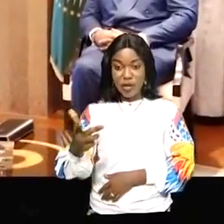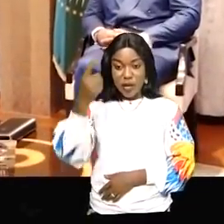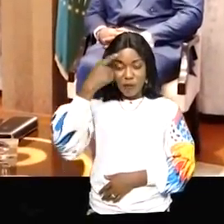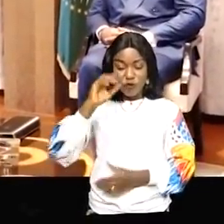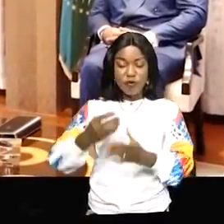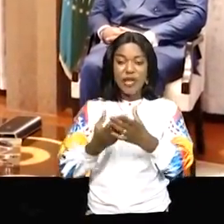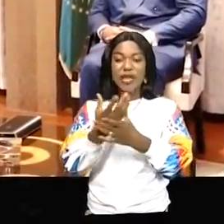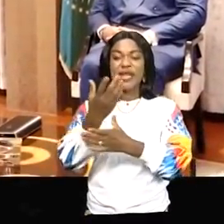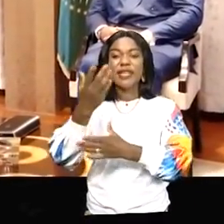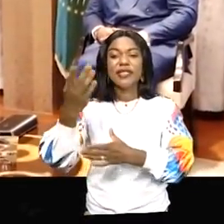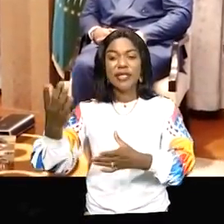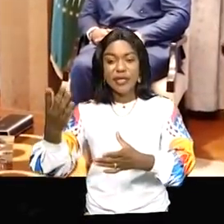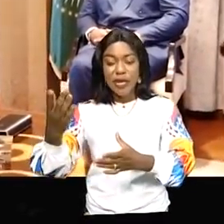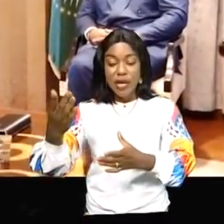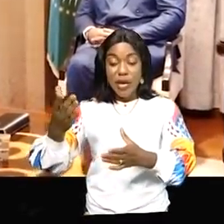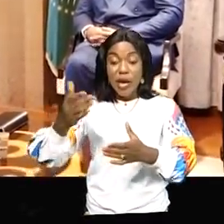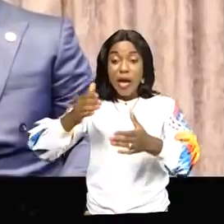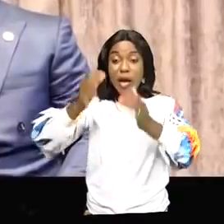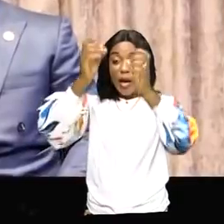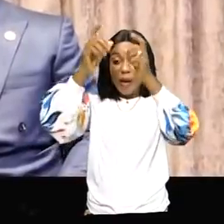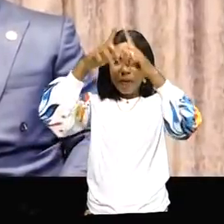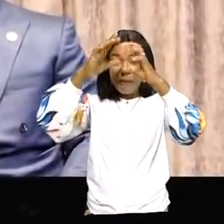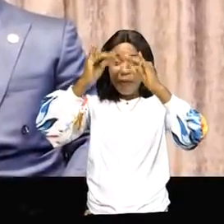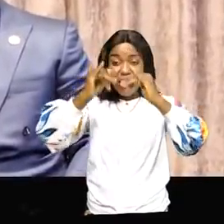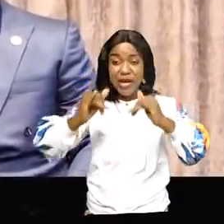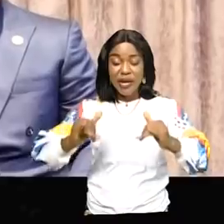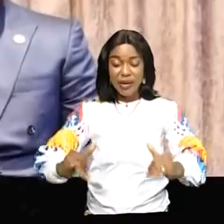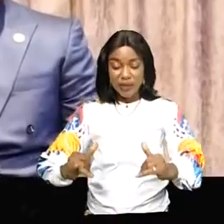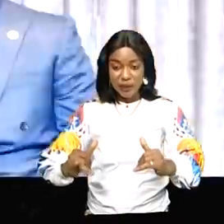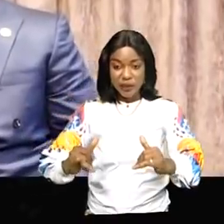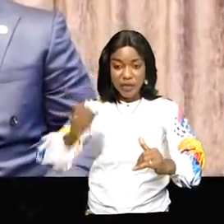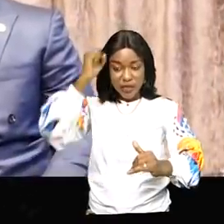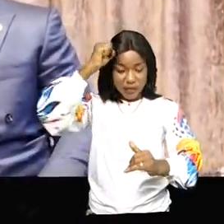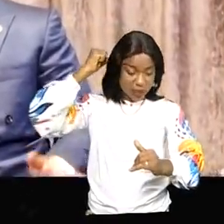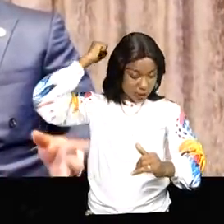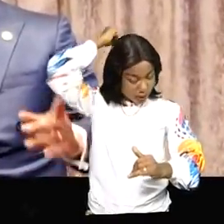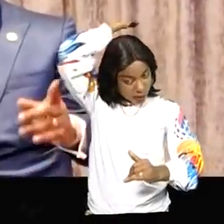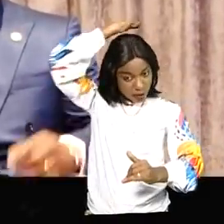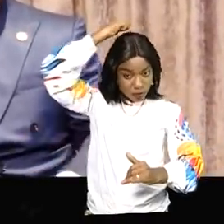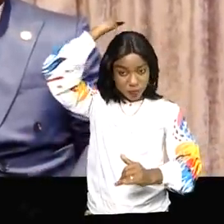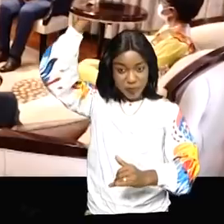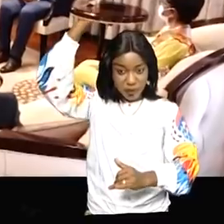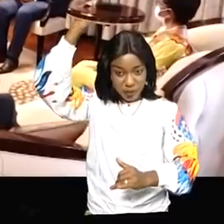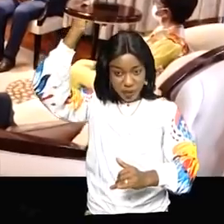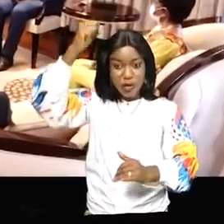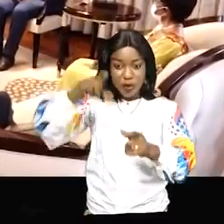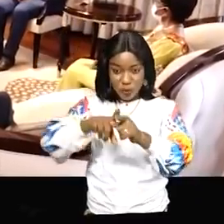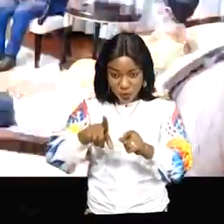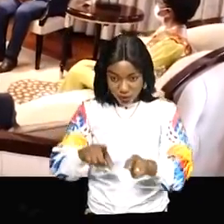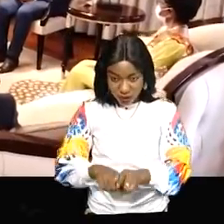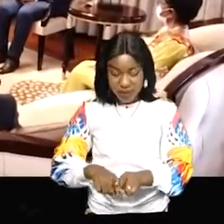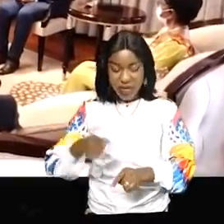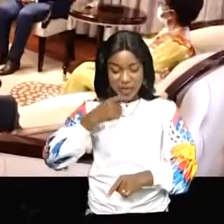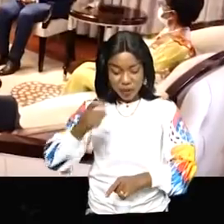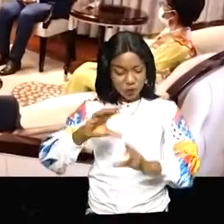la Renaissance éthiopienne, le président de la République, Félix Antoine Tshiseguedi-Chulombo, a eu des entretiens à Kempeski, Fleuve Congo, Hôtel,